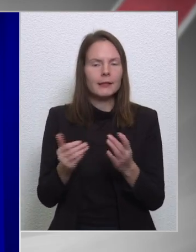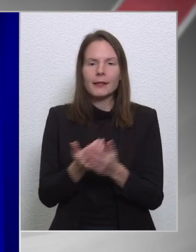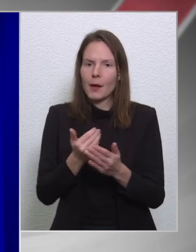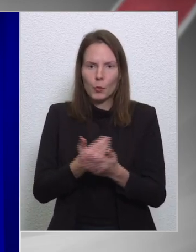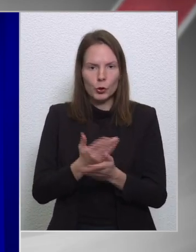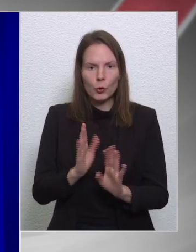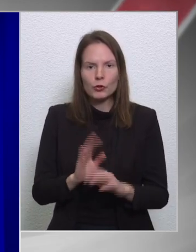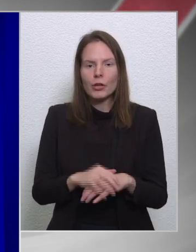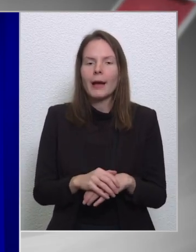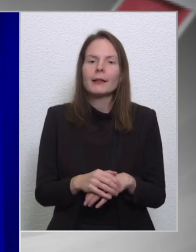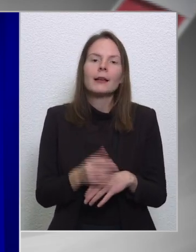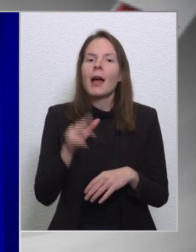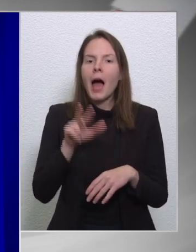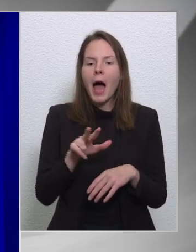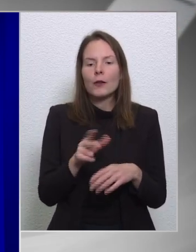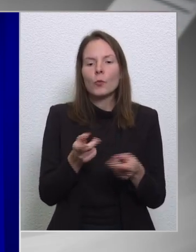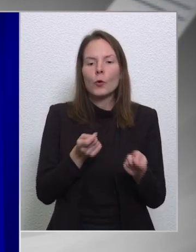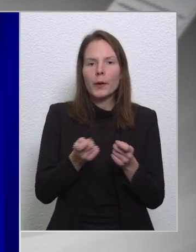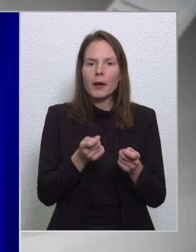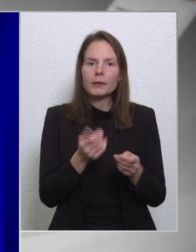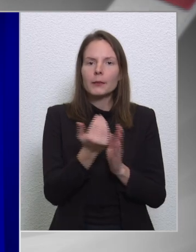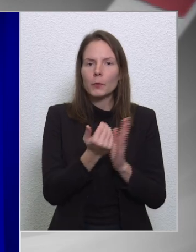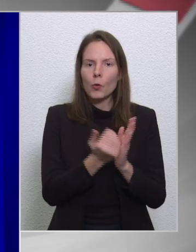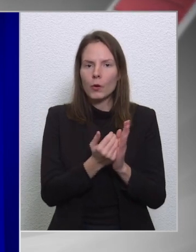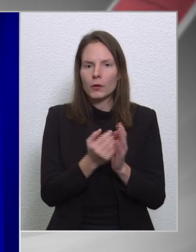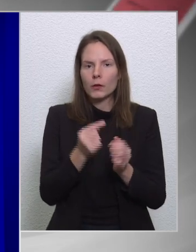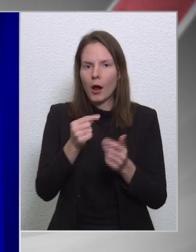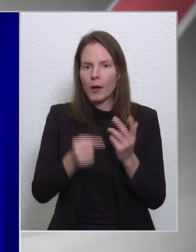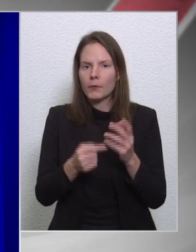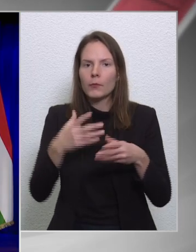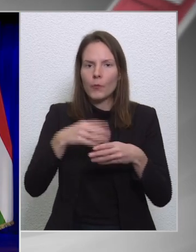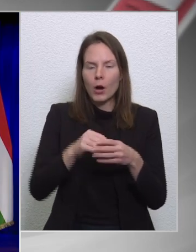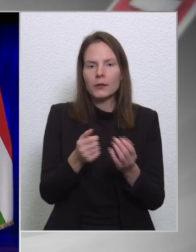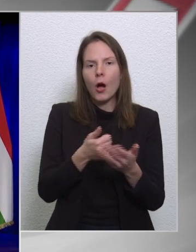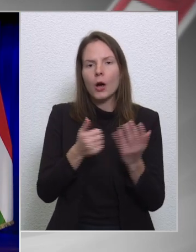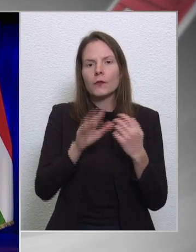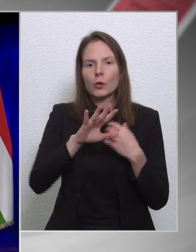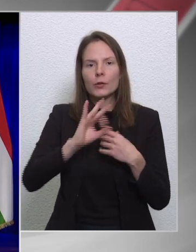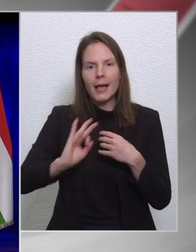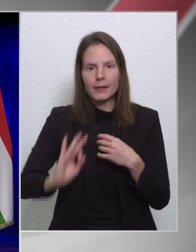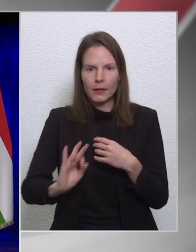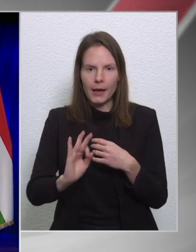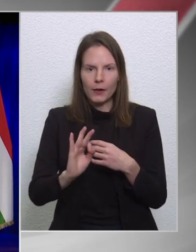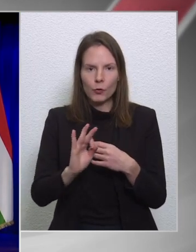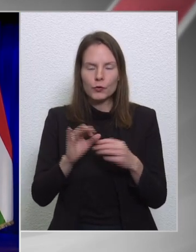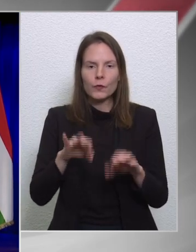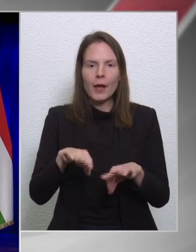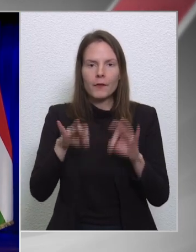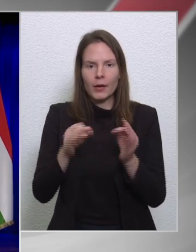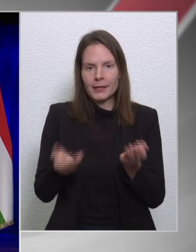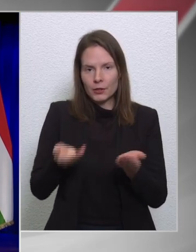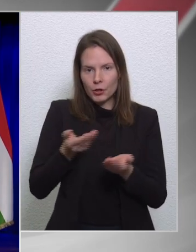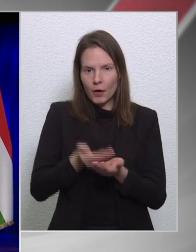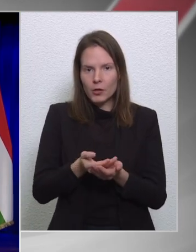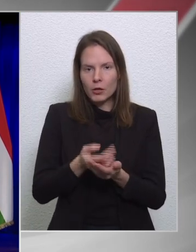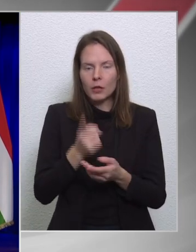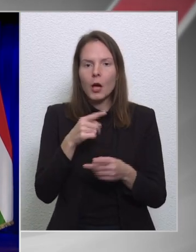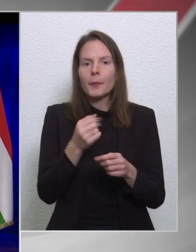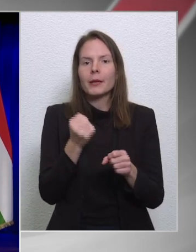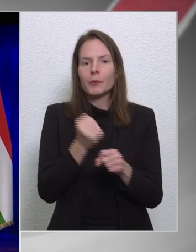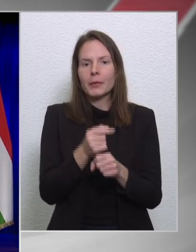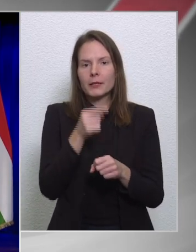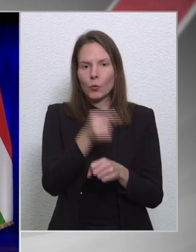a három operatív program tekintetében szereplő 65%-os felfüggesztési javaslat, amelyre a bizottság él